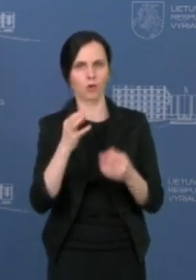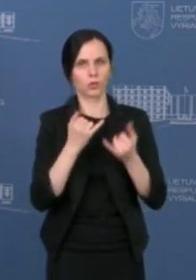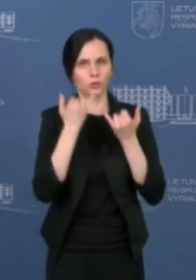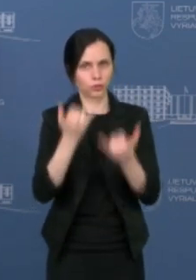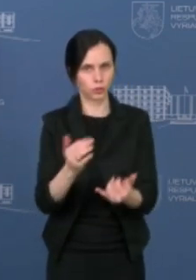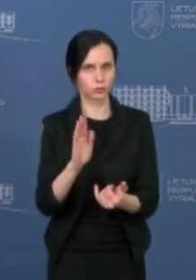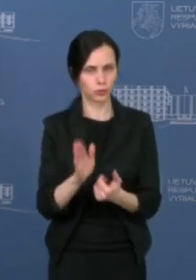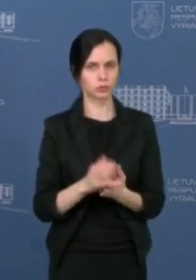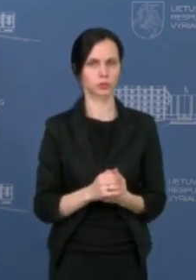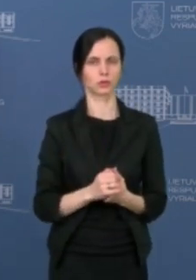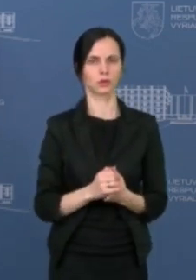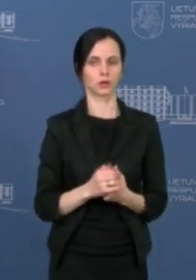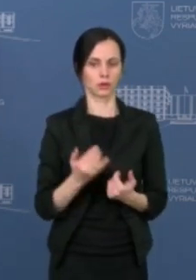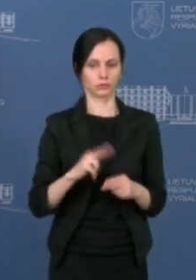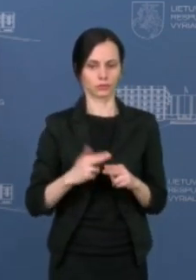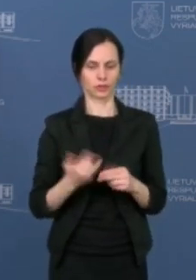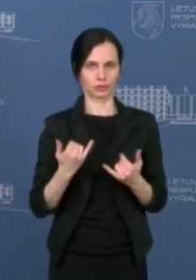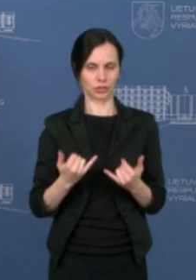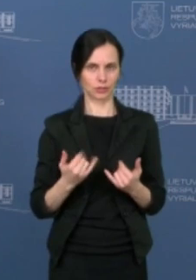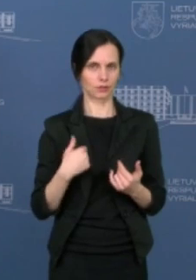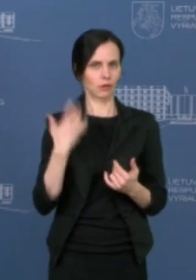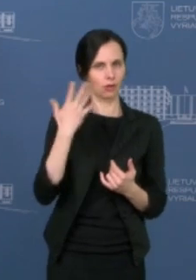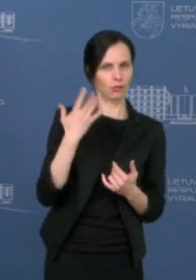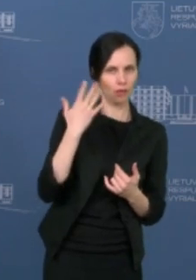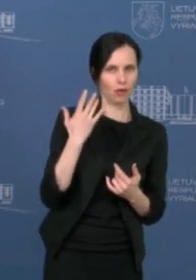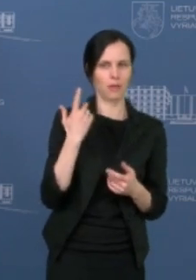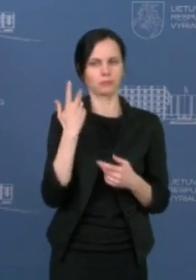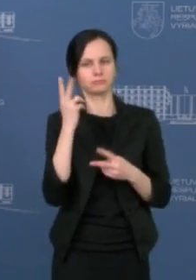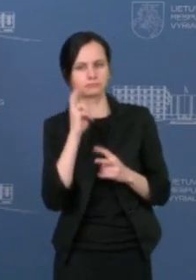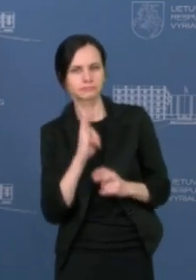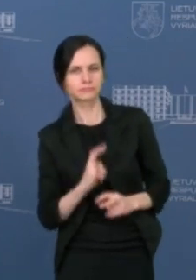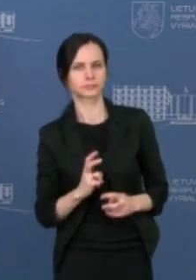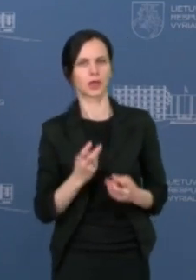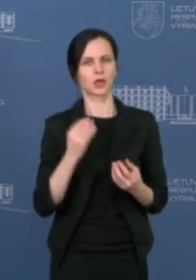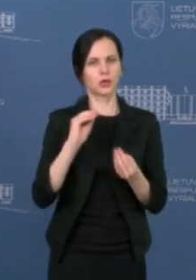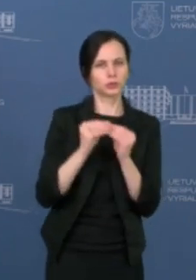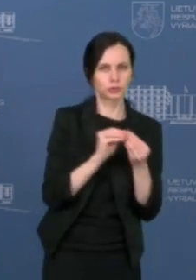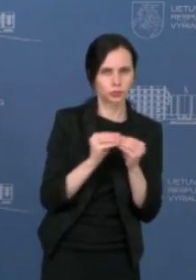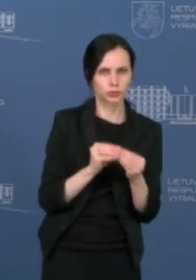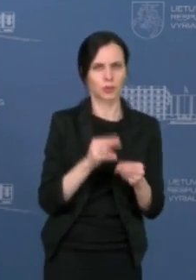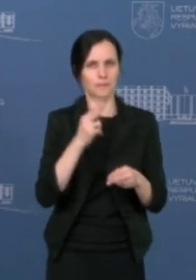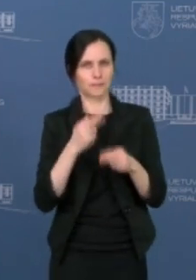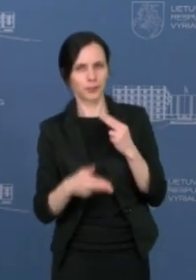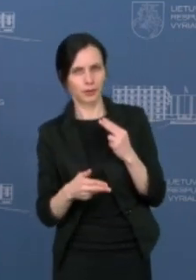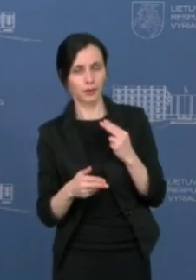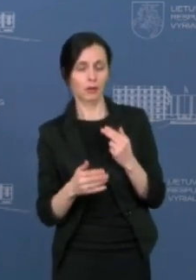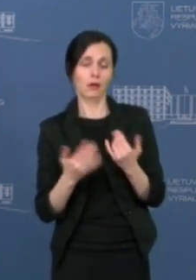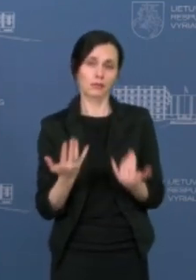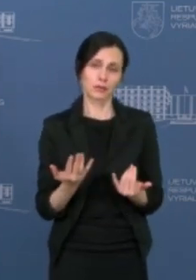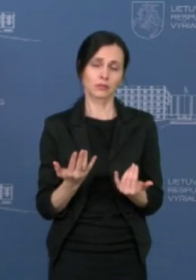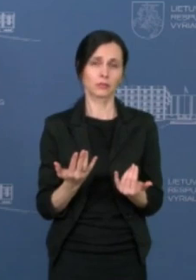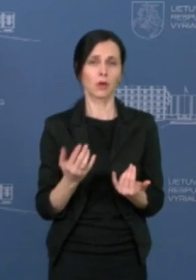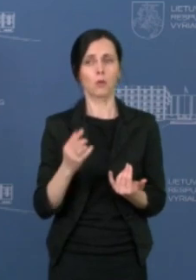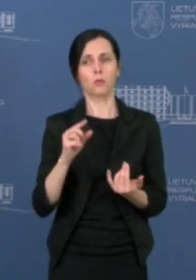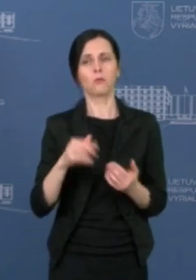kurių dabar mes juos baigėme išnagrinėti, reglamentuoti. Prognozijas blogas